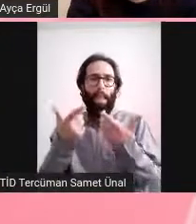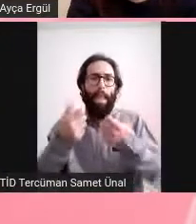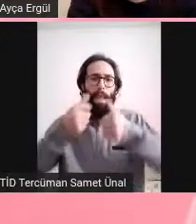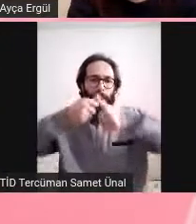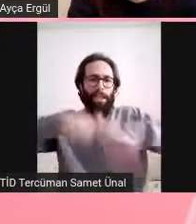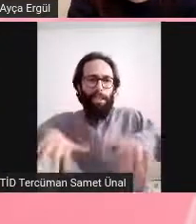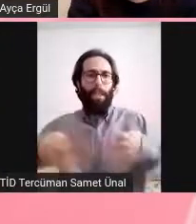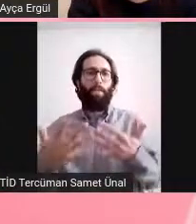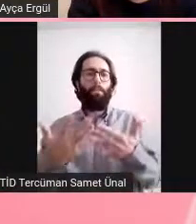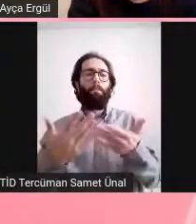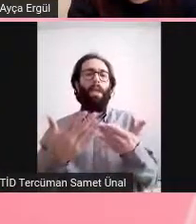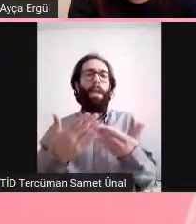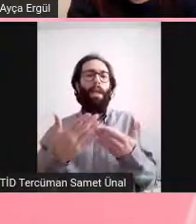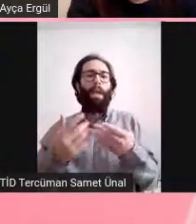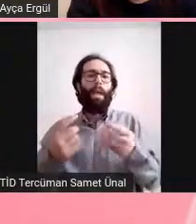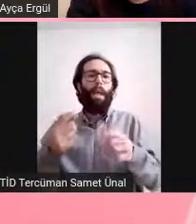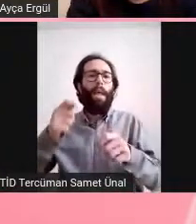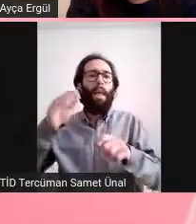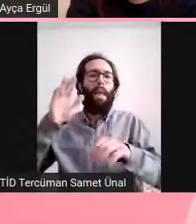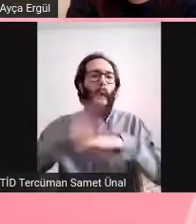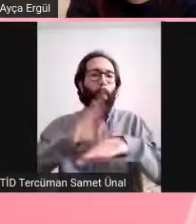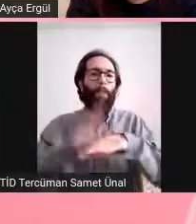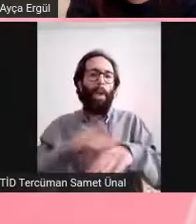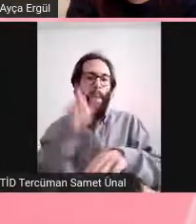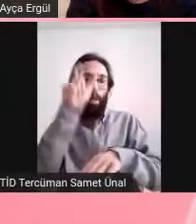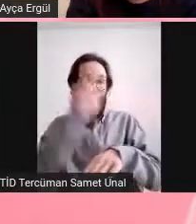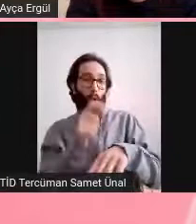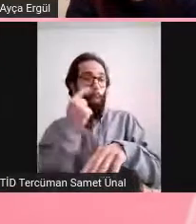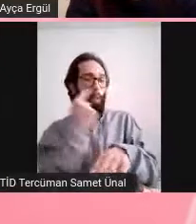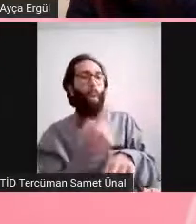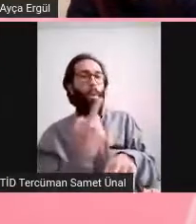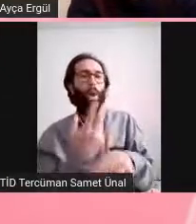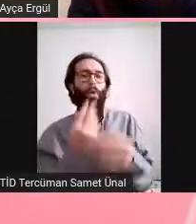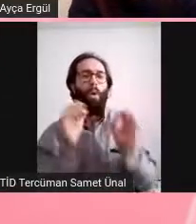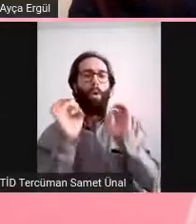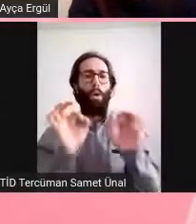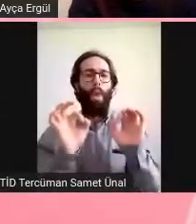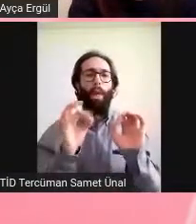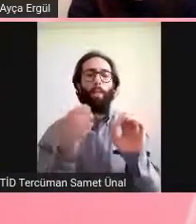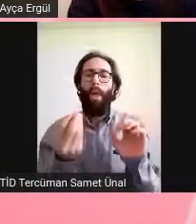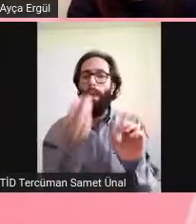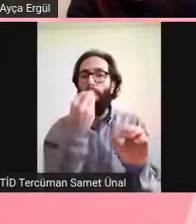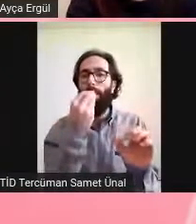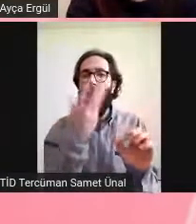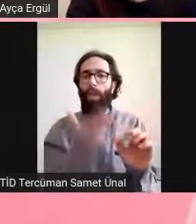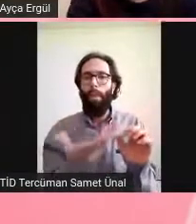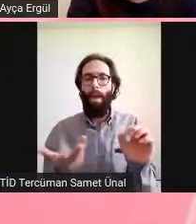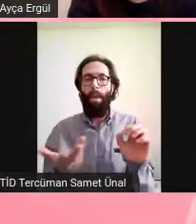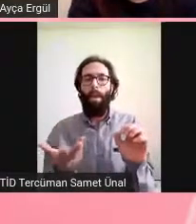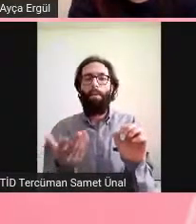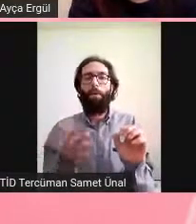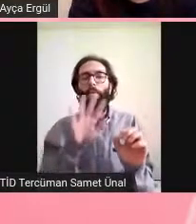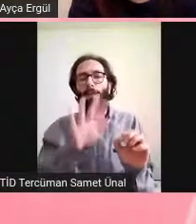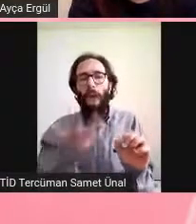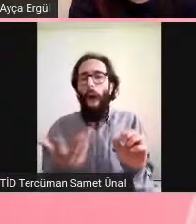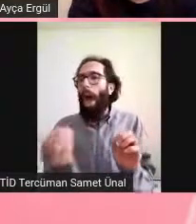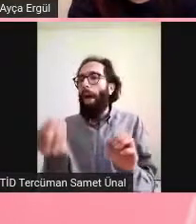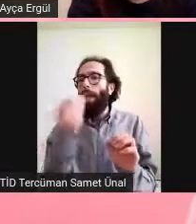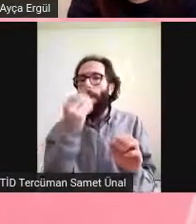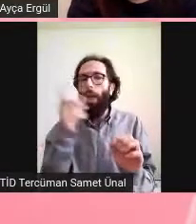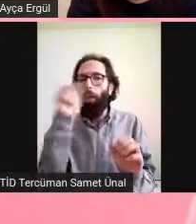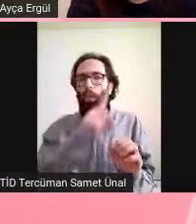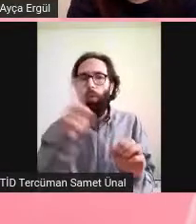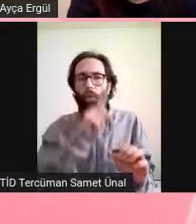yemeyi tamamen bırakma gibi bir durum var. Çünkü hiçbir tat almıyorsun. Besin zehirlenmesi riski var. Kötü bir şey